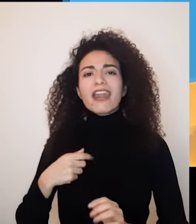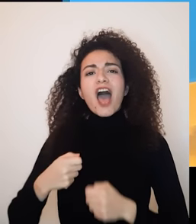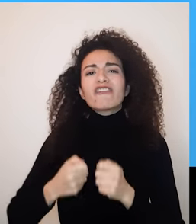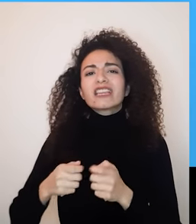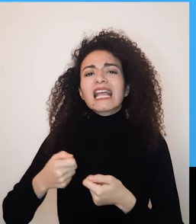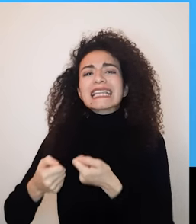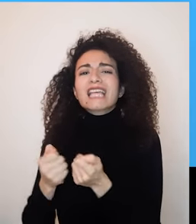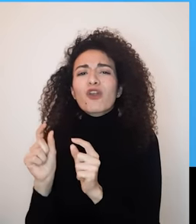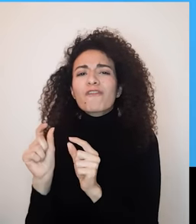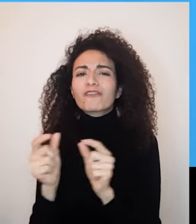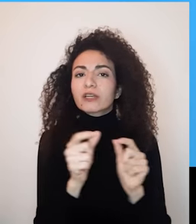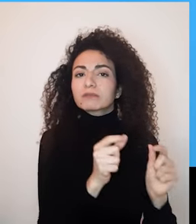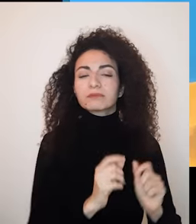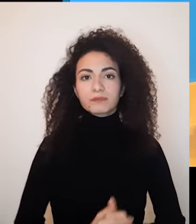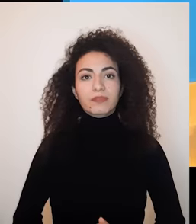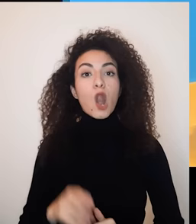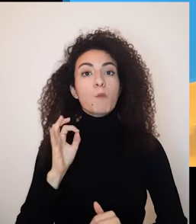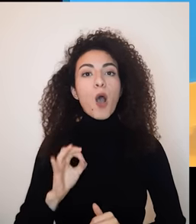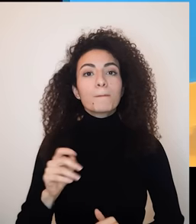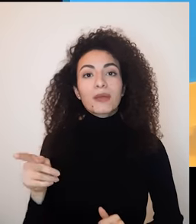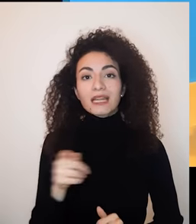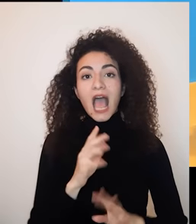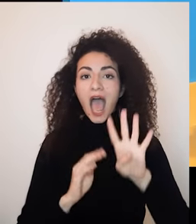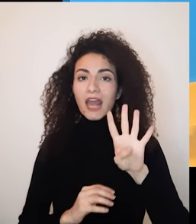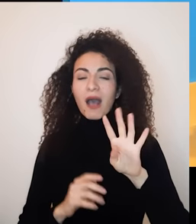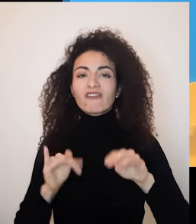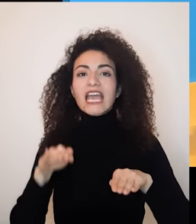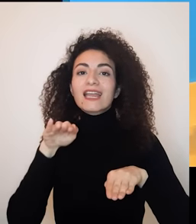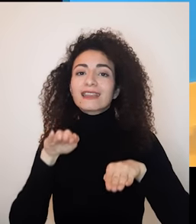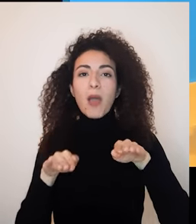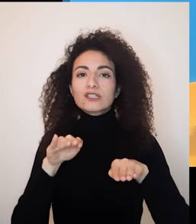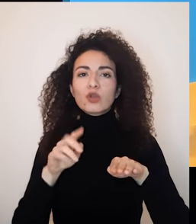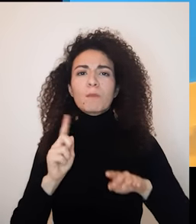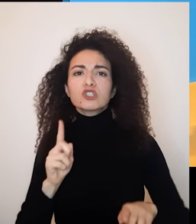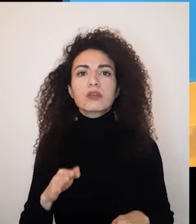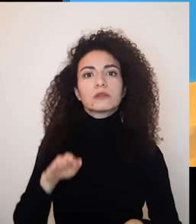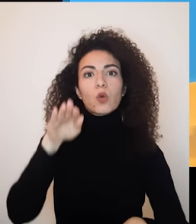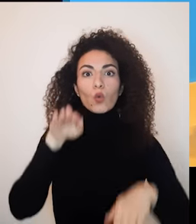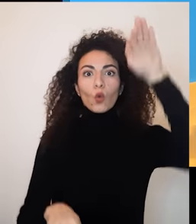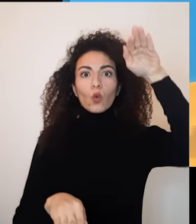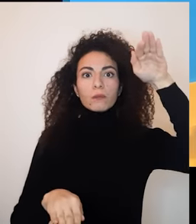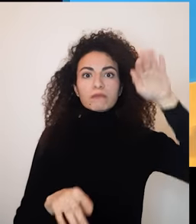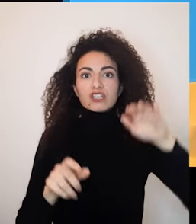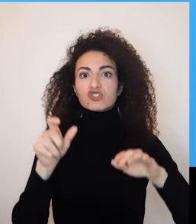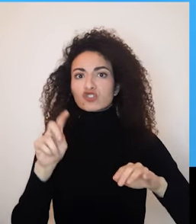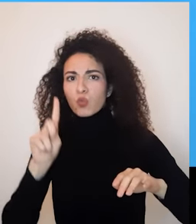ومنقدره أخيراً وليس آخراً، إيجاد التوازن المناسب بين هذه الأفعال الأربعة وعدم تغليب واحد على الآخر هو